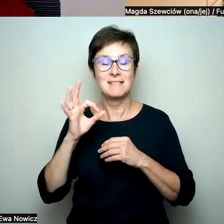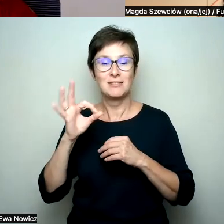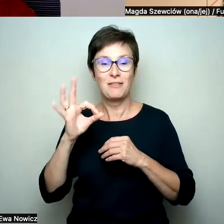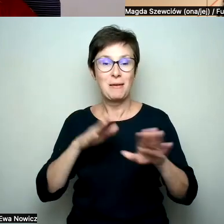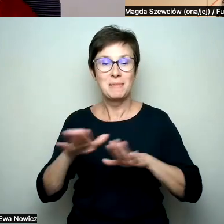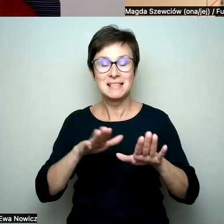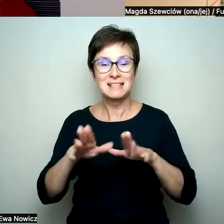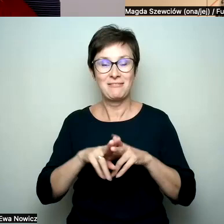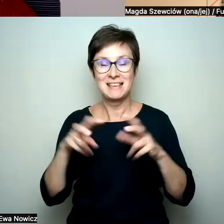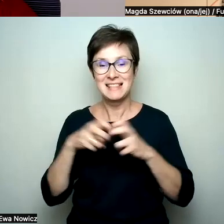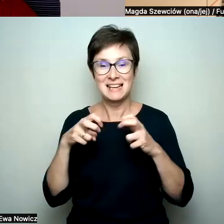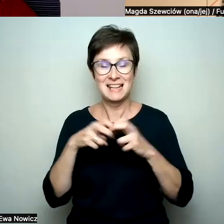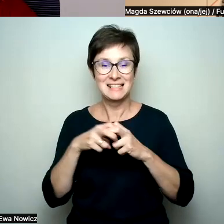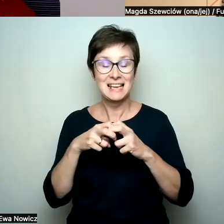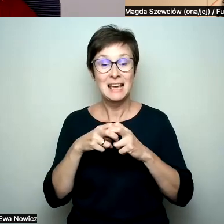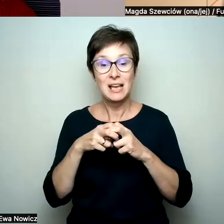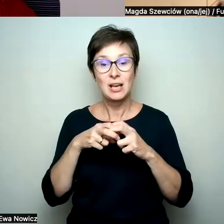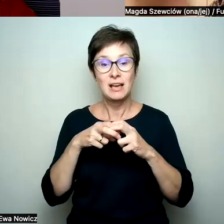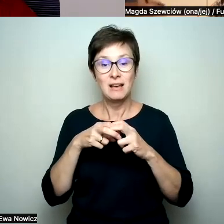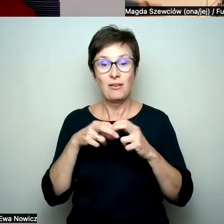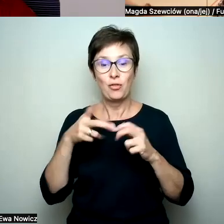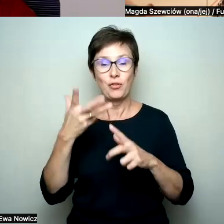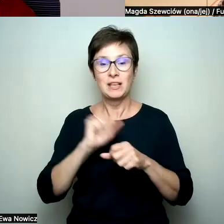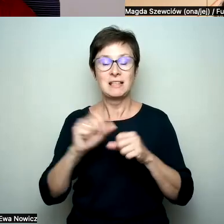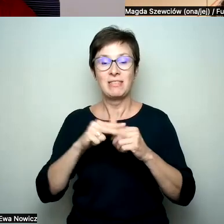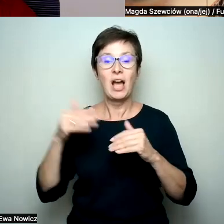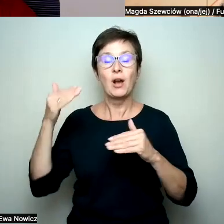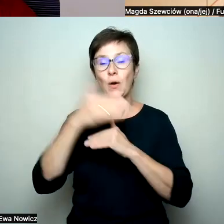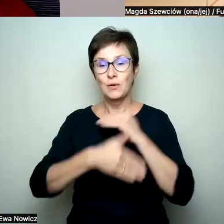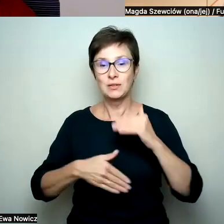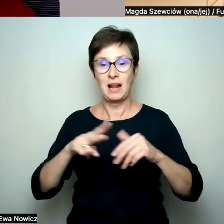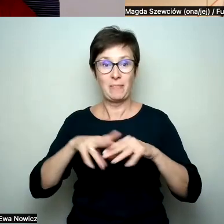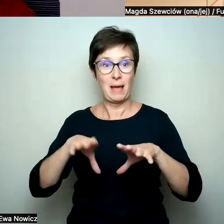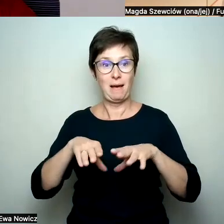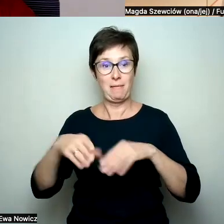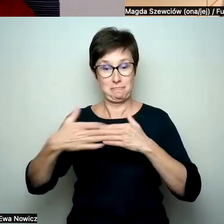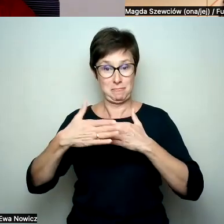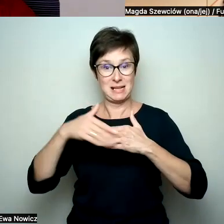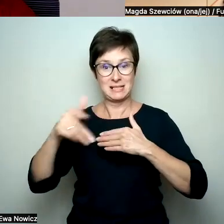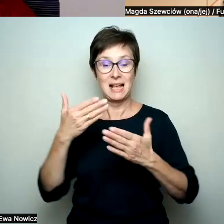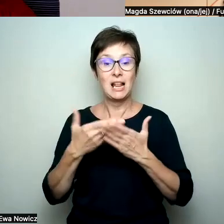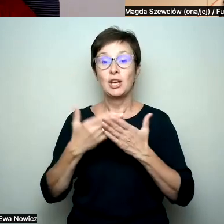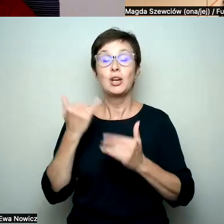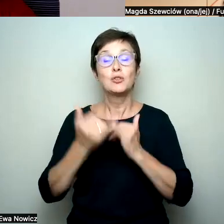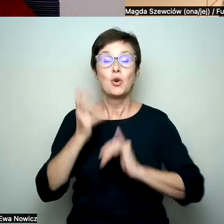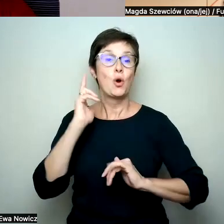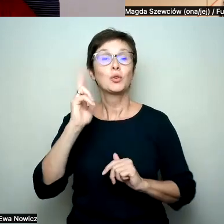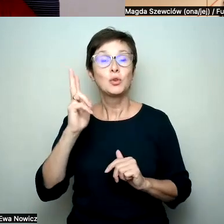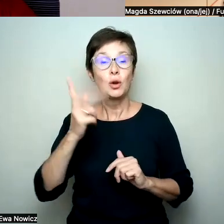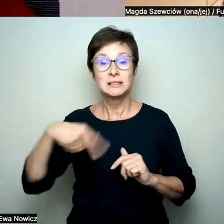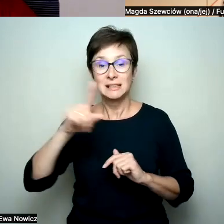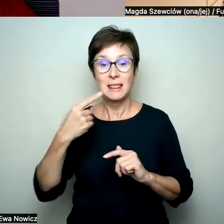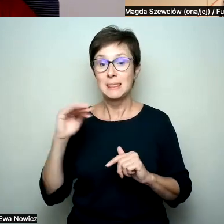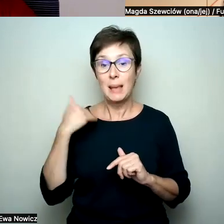Myślę, że to jest też takie miejsce, które nie jest na końcach internetu, ale bardzo blisko. Więc jeśli ktoś z Was jeszcze nie był